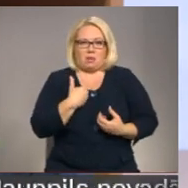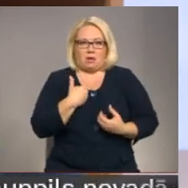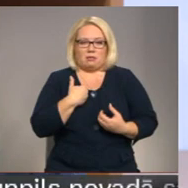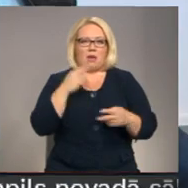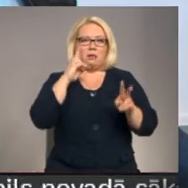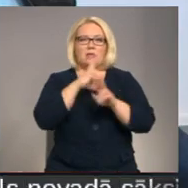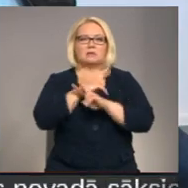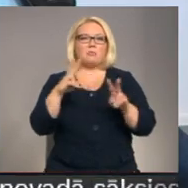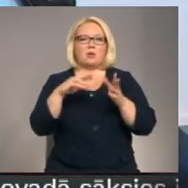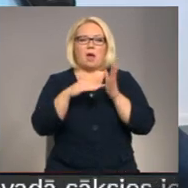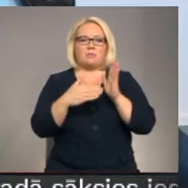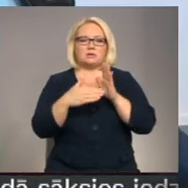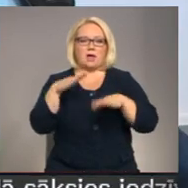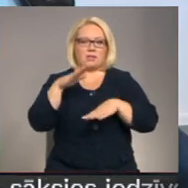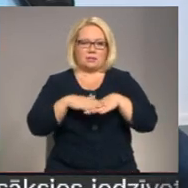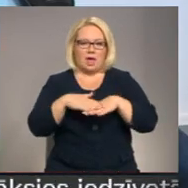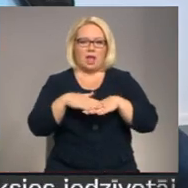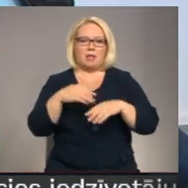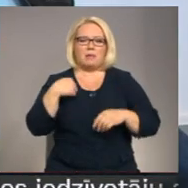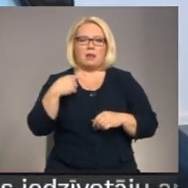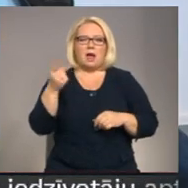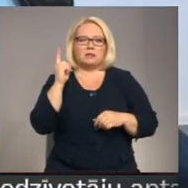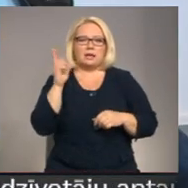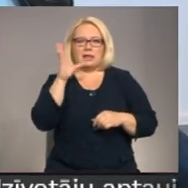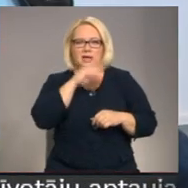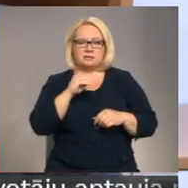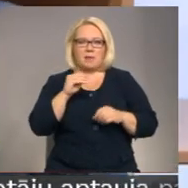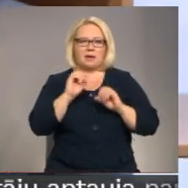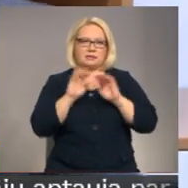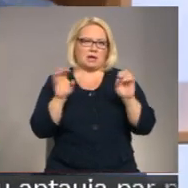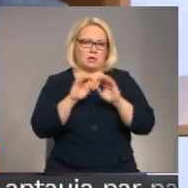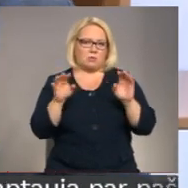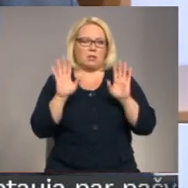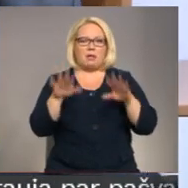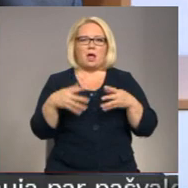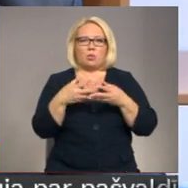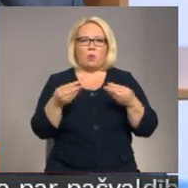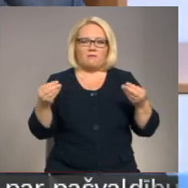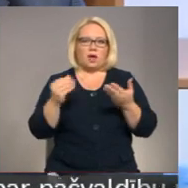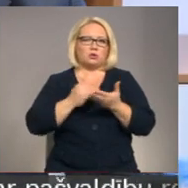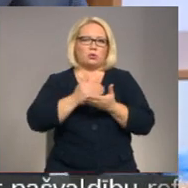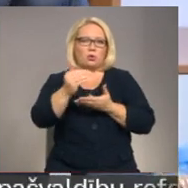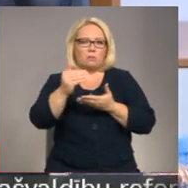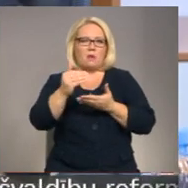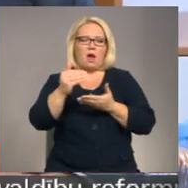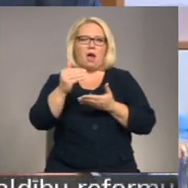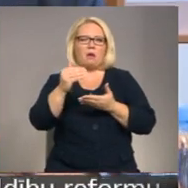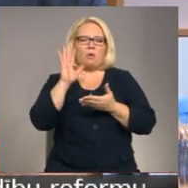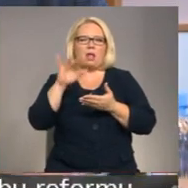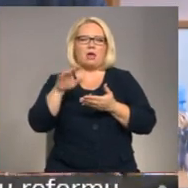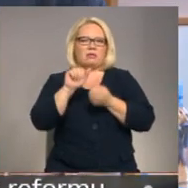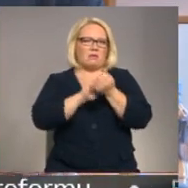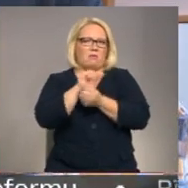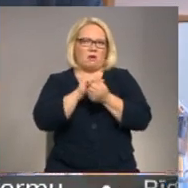apstākļu dēļ man jau liekta iespēja sniegt skaidrojumu. Lai novērstu turpmāku neslaust celšanu, Čekavas novada